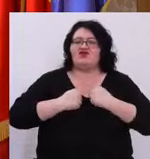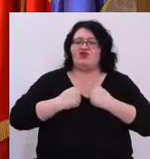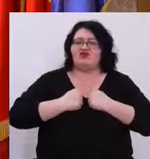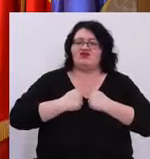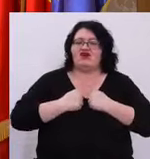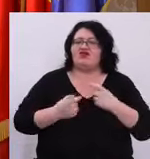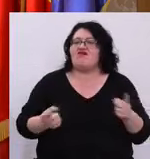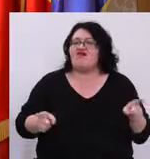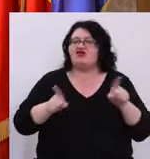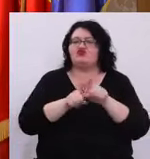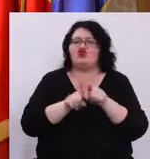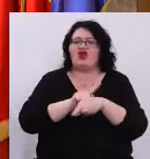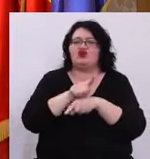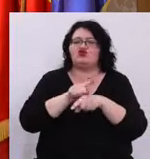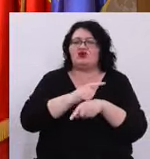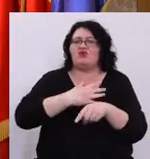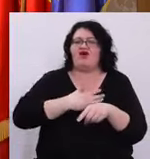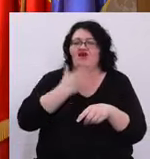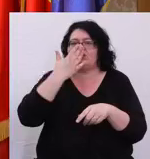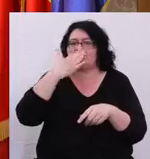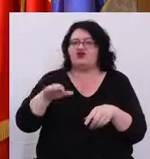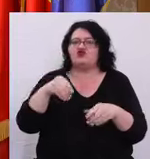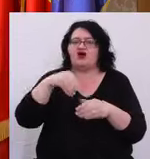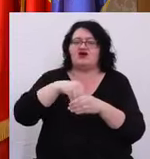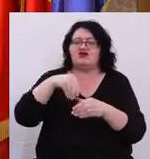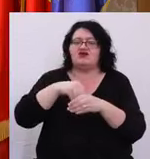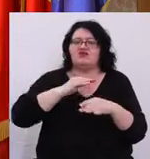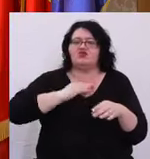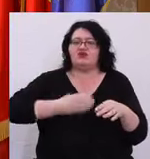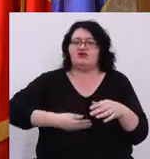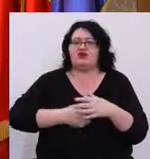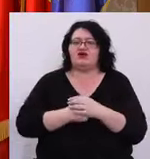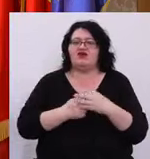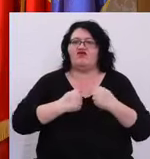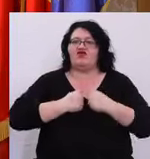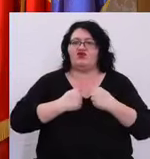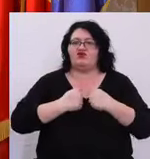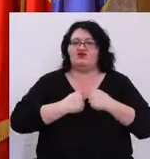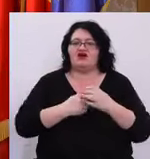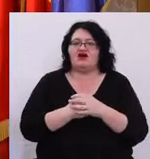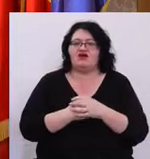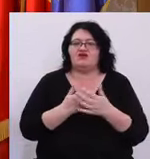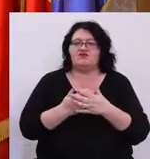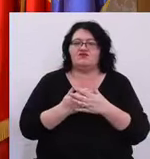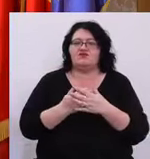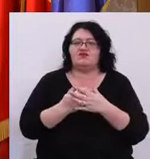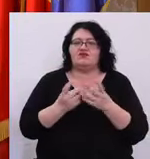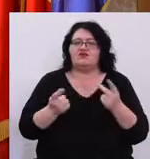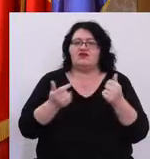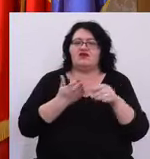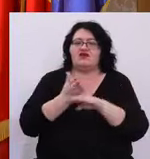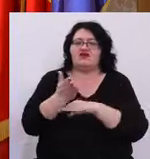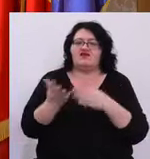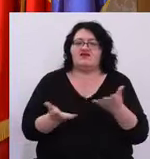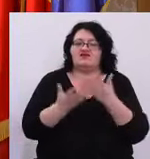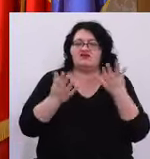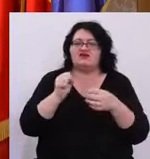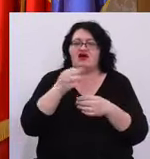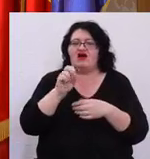În același timp avem deja în interiorul primăriei cu voluntari formațiunea de intervenție rapidă SALVO